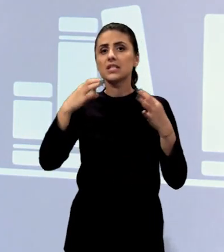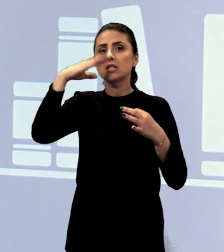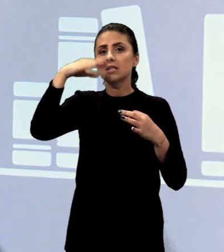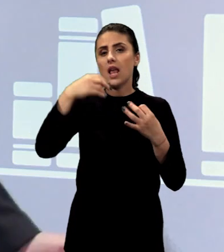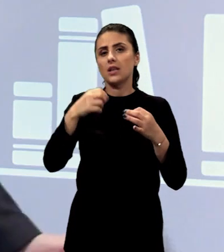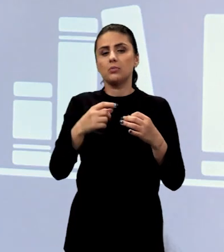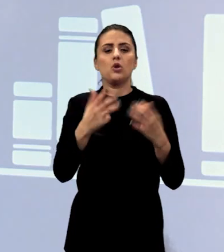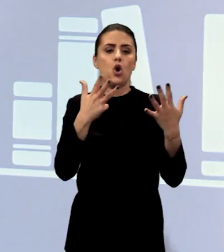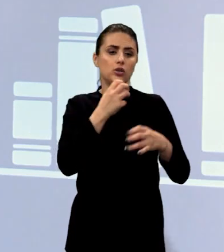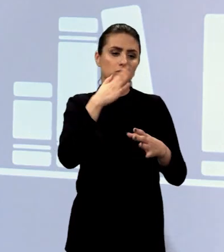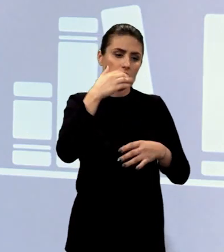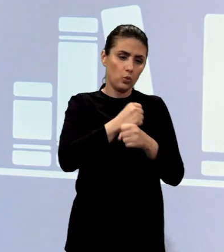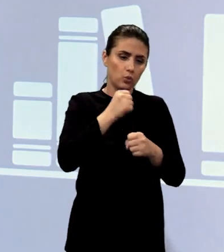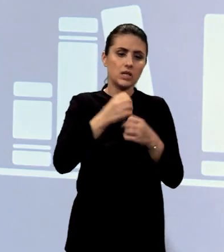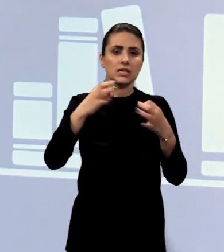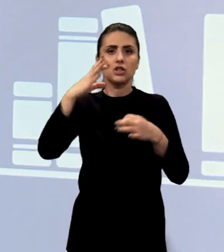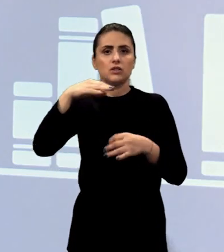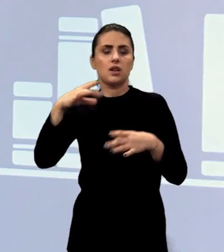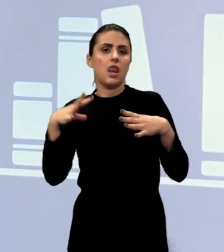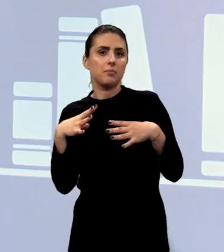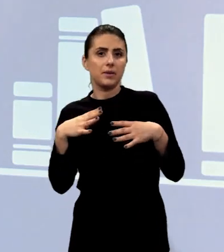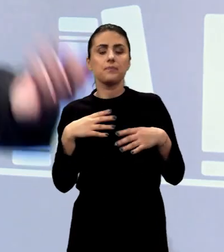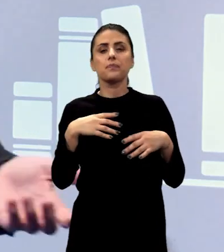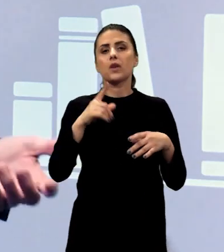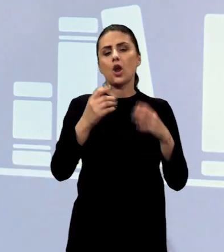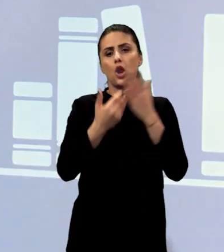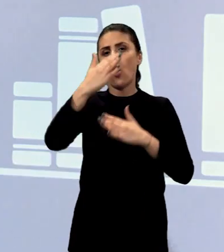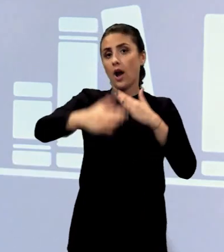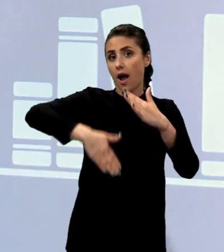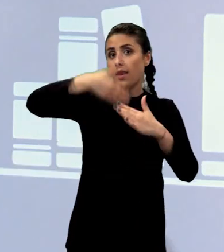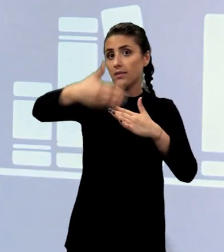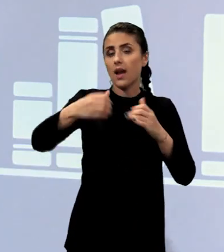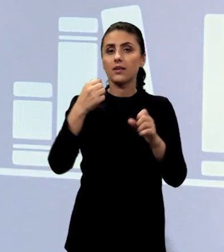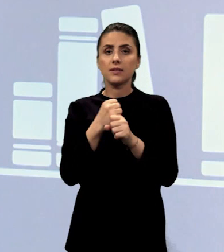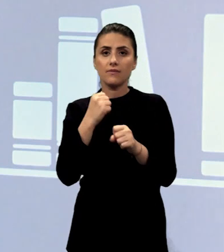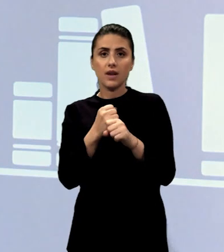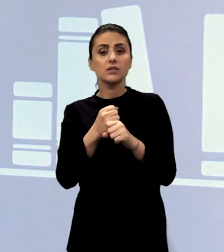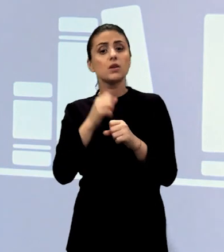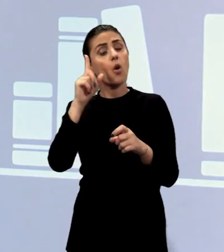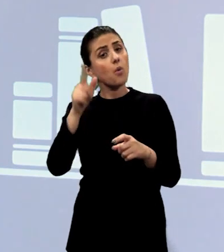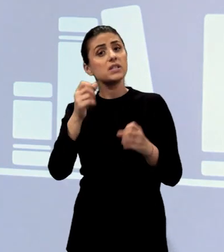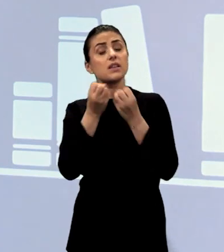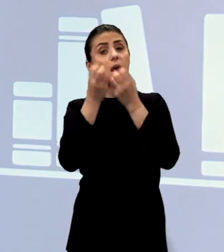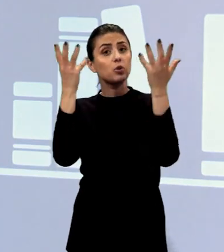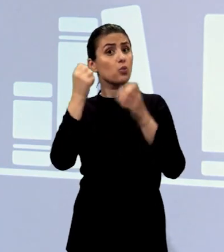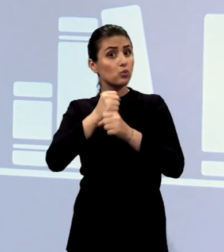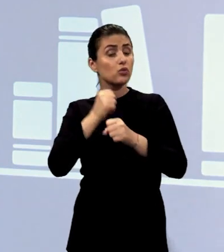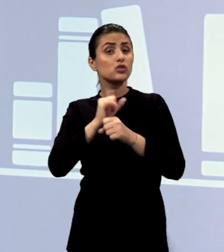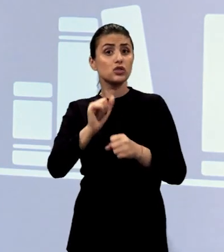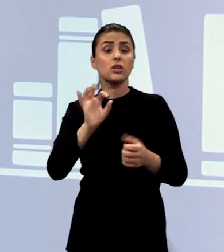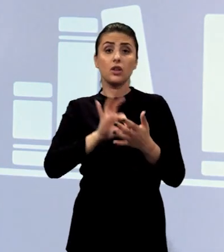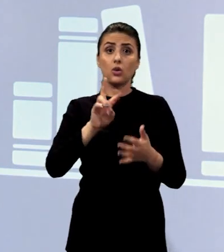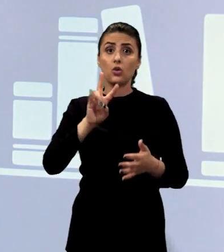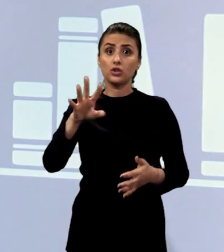După noul calendar, li se cerea să muncească și în zilele considerate sfinte înainte, chiar și pe 25